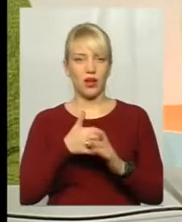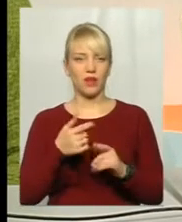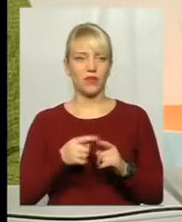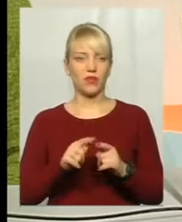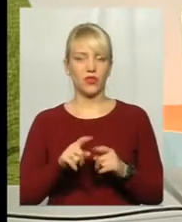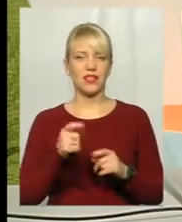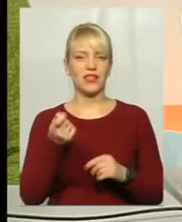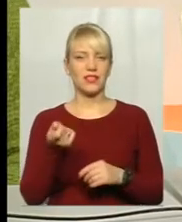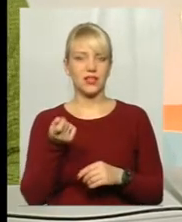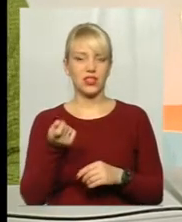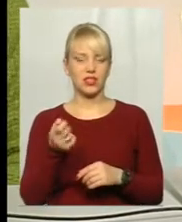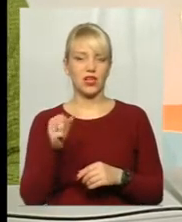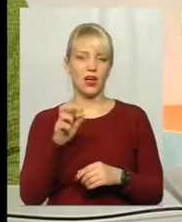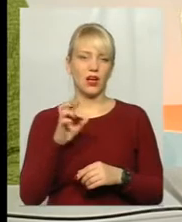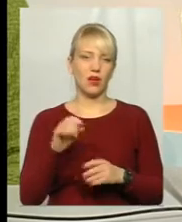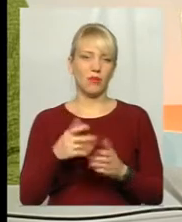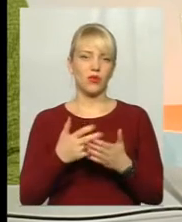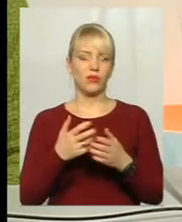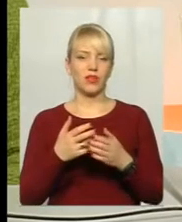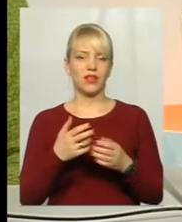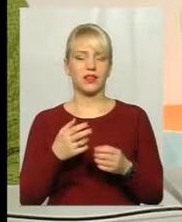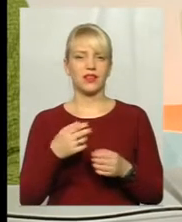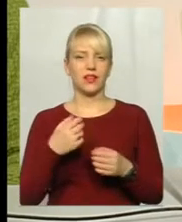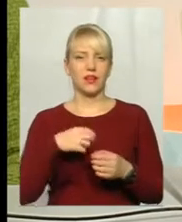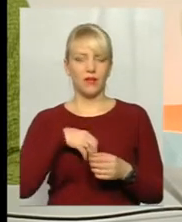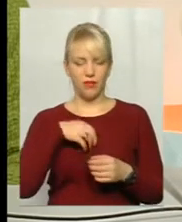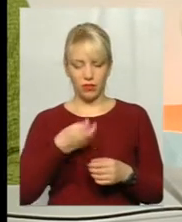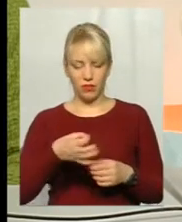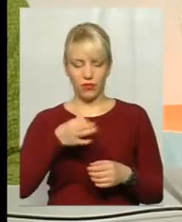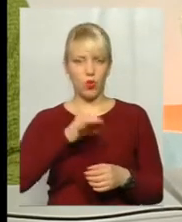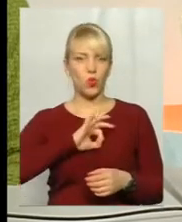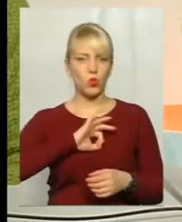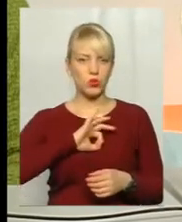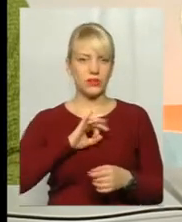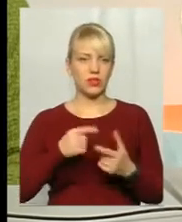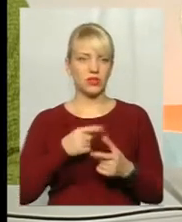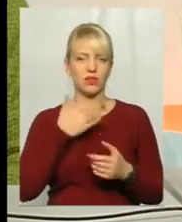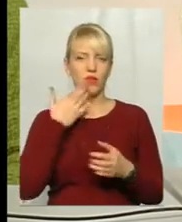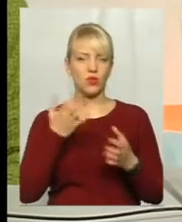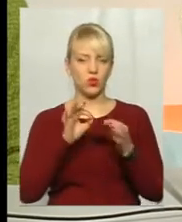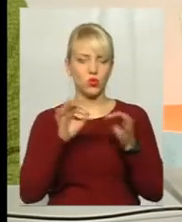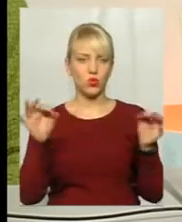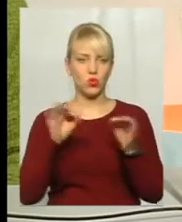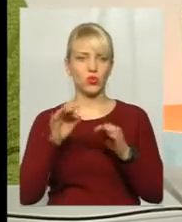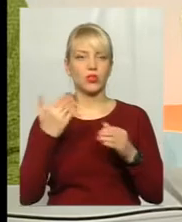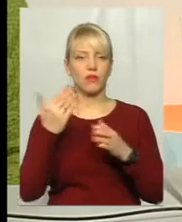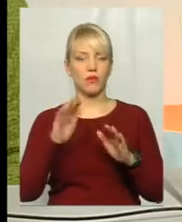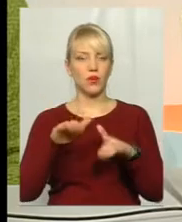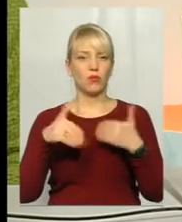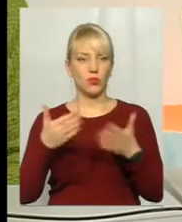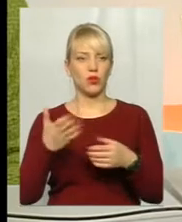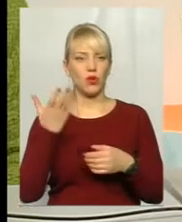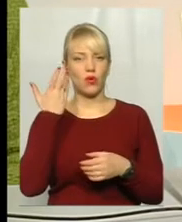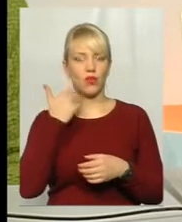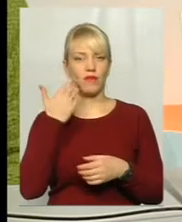незначні, або відірваний гудзик, або немає якогось шнурочка там. І вам пропонують, і коли